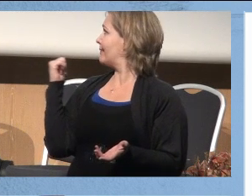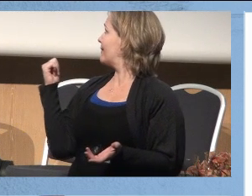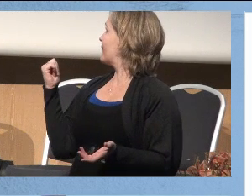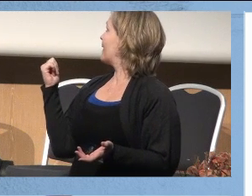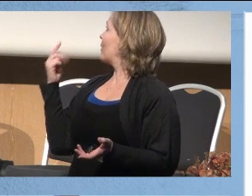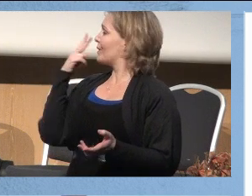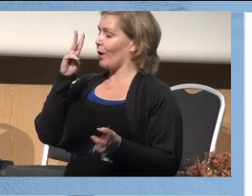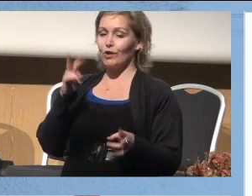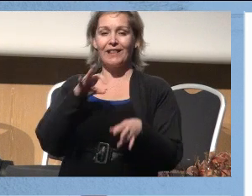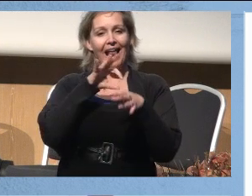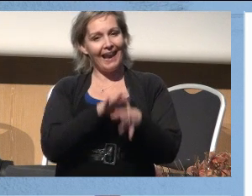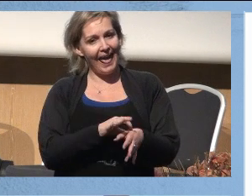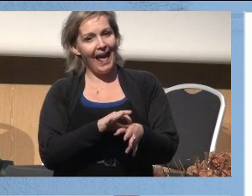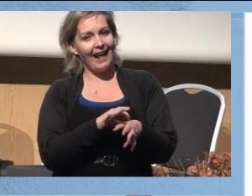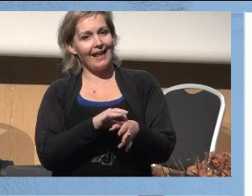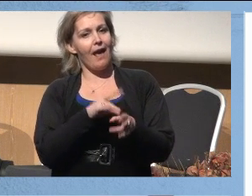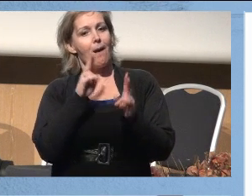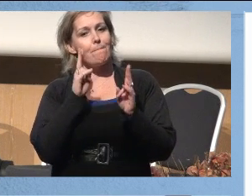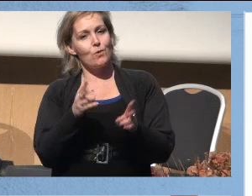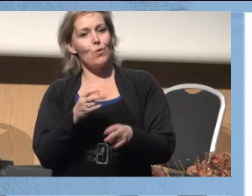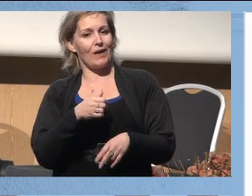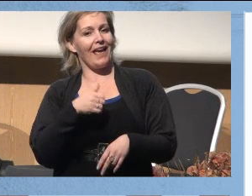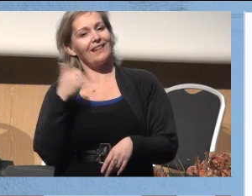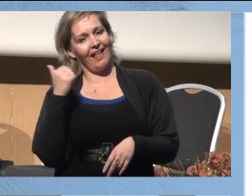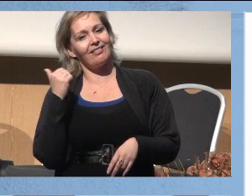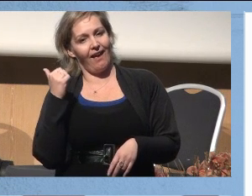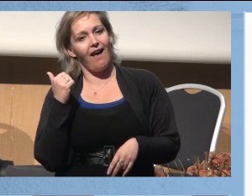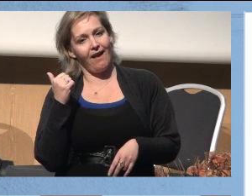leger også på en måte bruker dette.